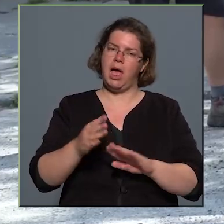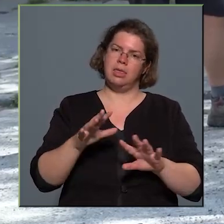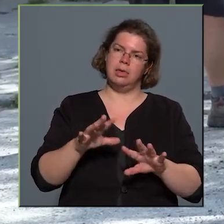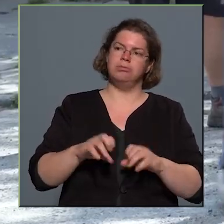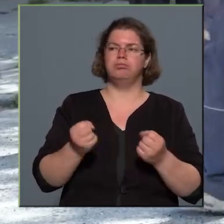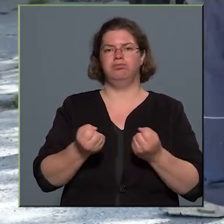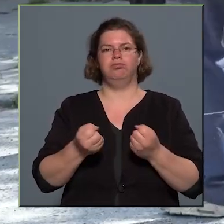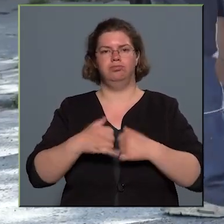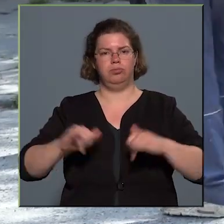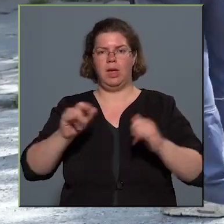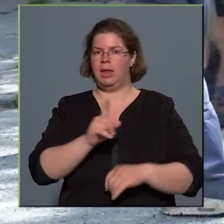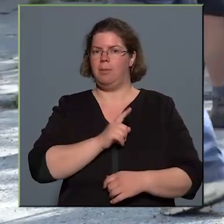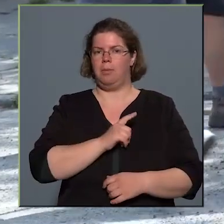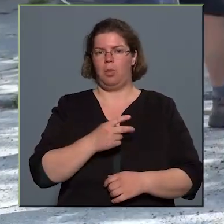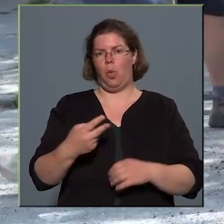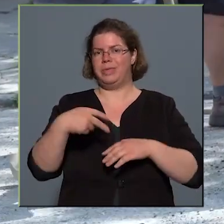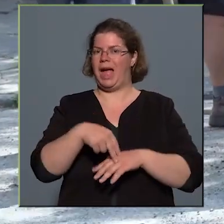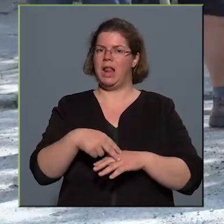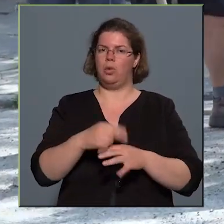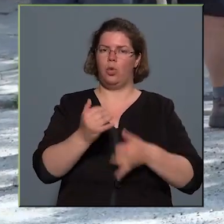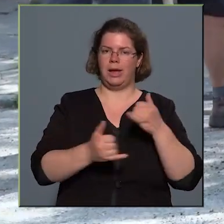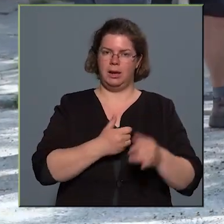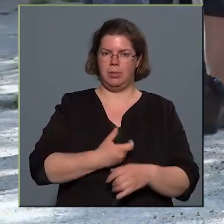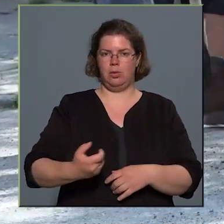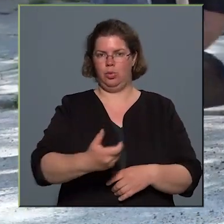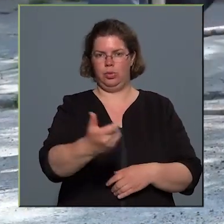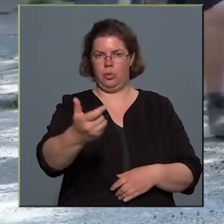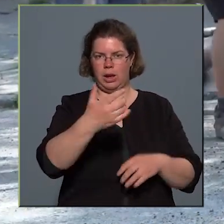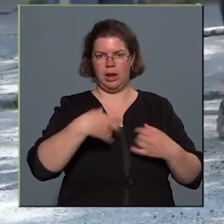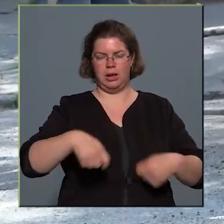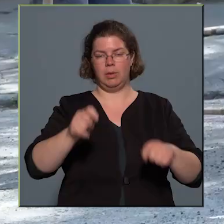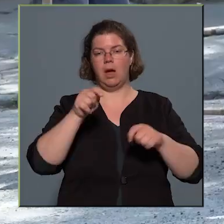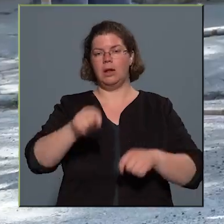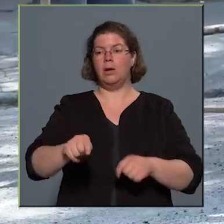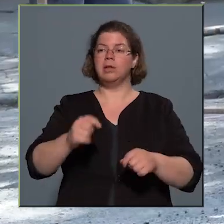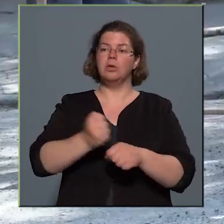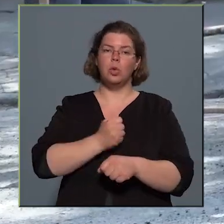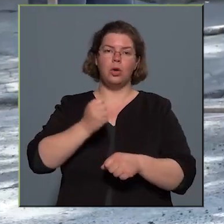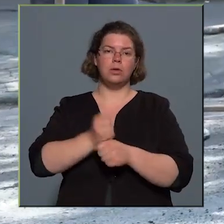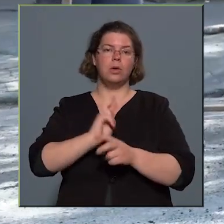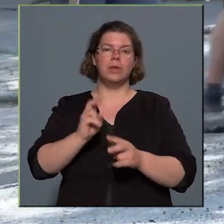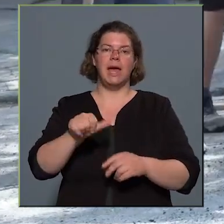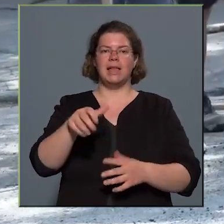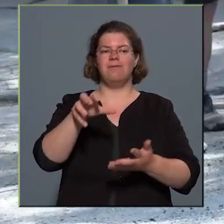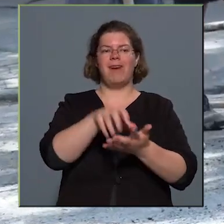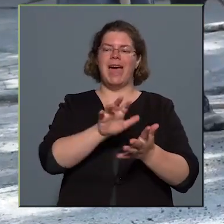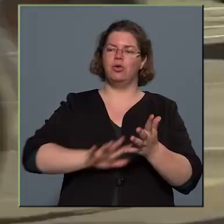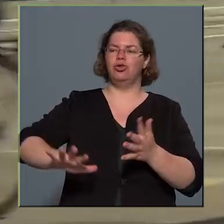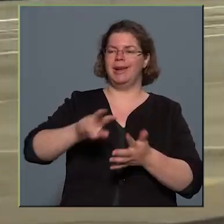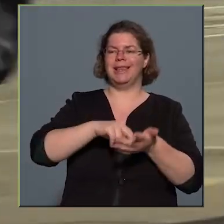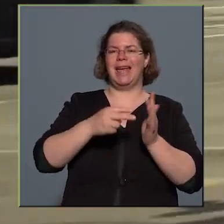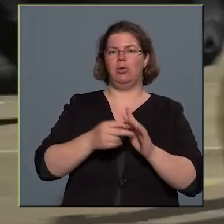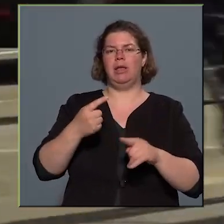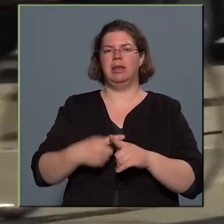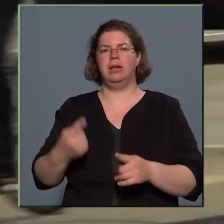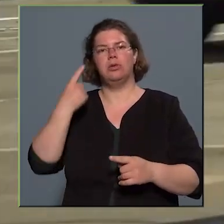ami azt jelenti, hogy nem önálló kerékpár útvonalat építünk, hanem arra azon dolgozunk, hogy egy adott város rész, kerület rész